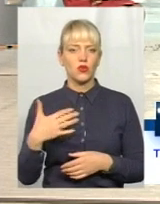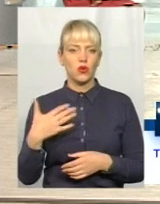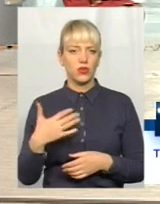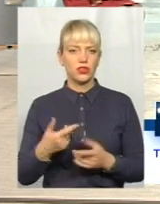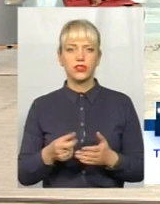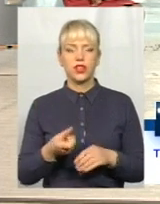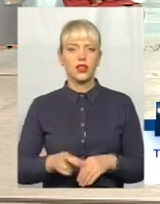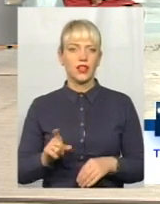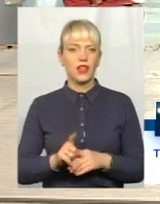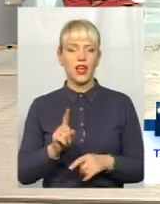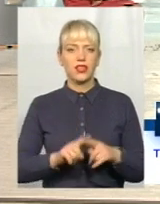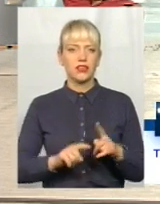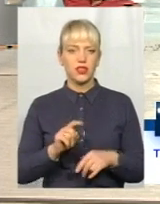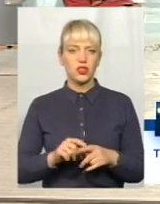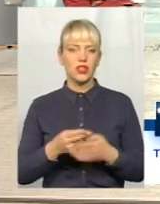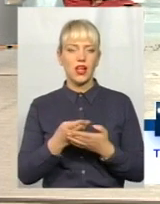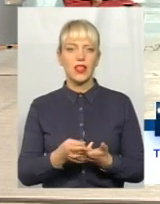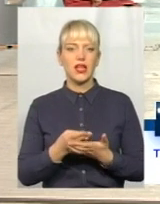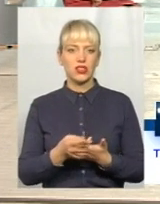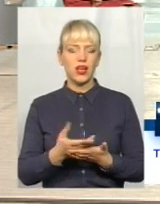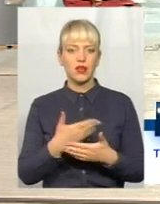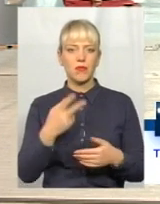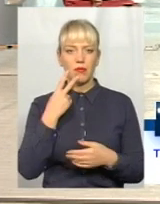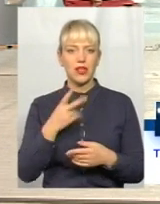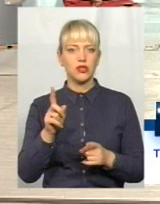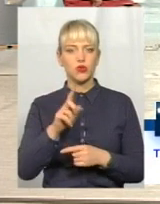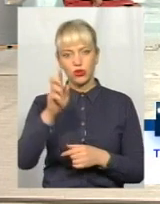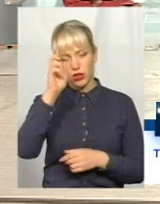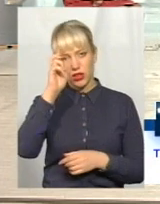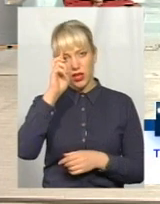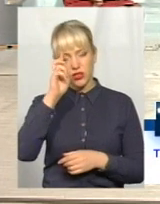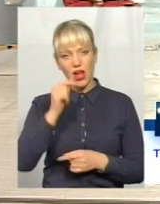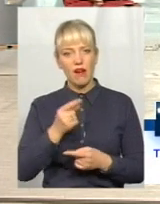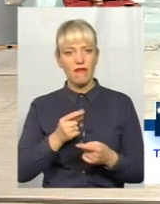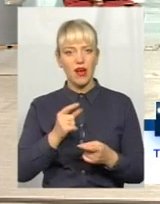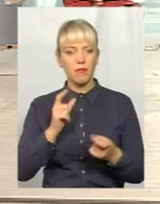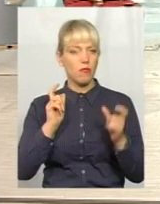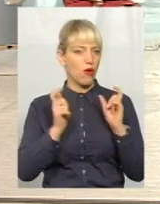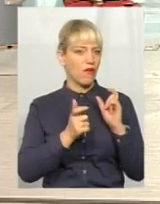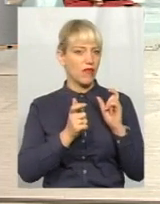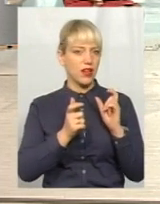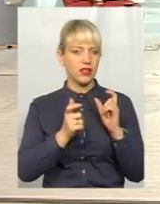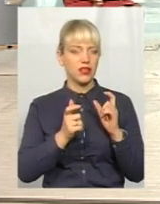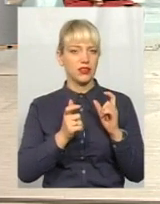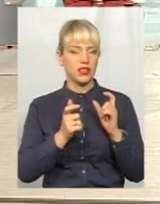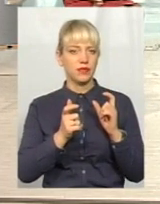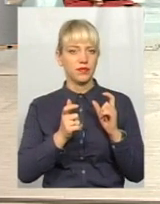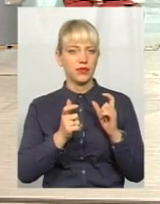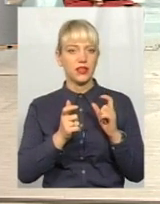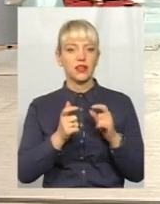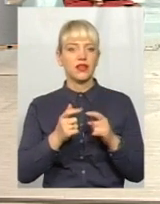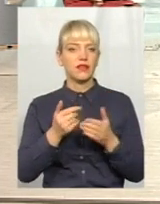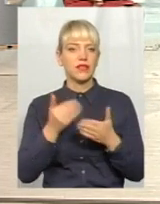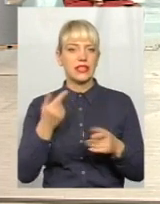найдорожчих, найвідніших лижах. Ми бачимо, що держава повернулася до цих людей, значима. Вони не